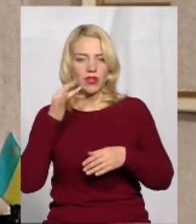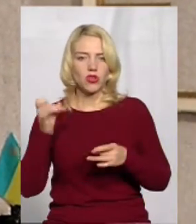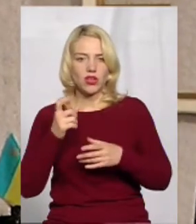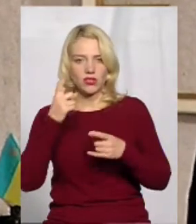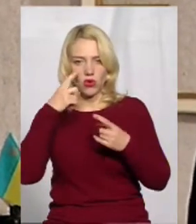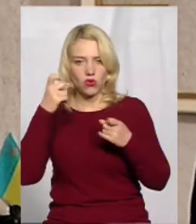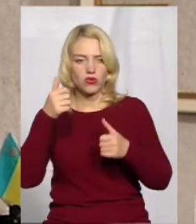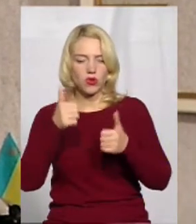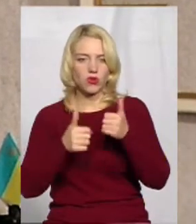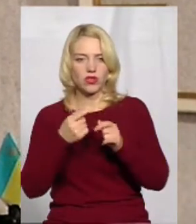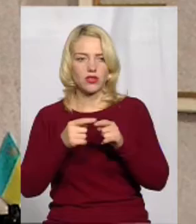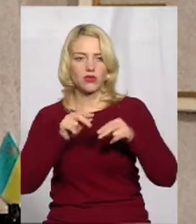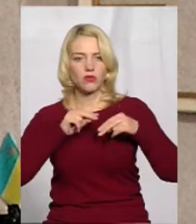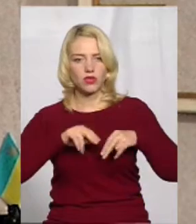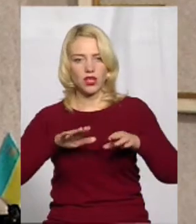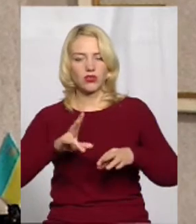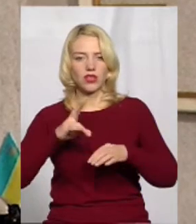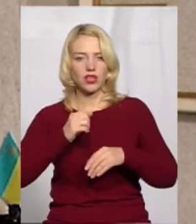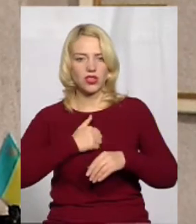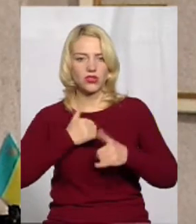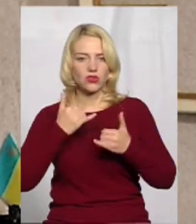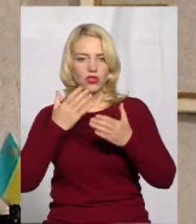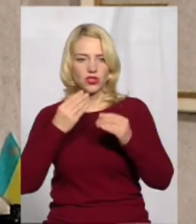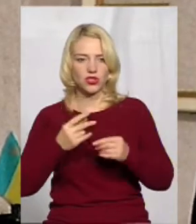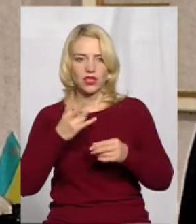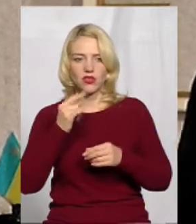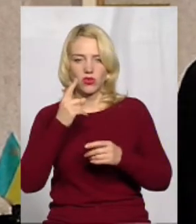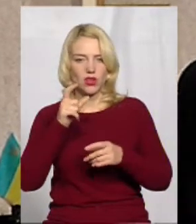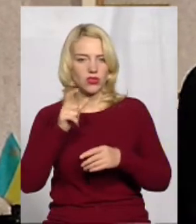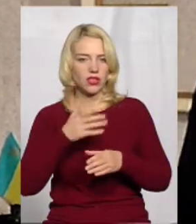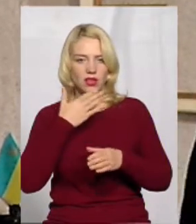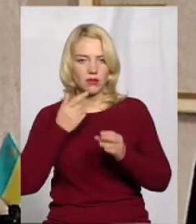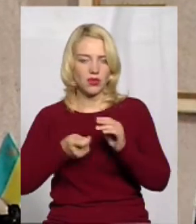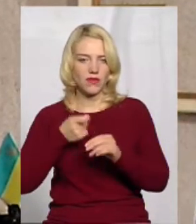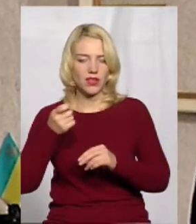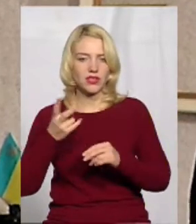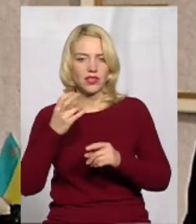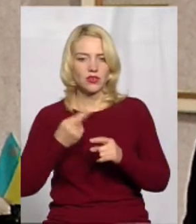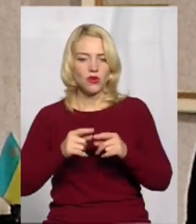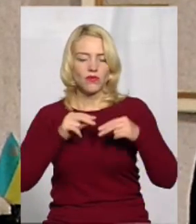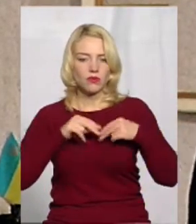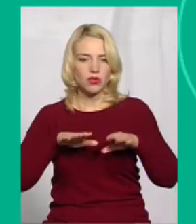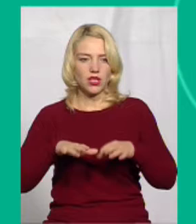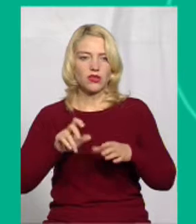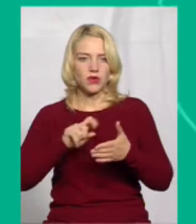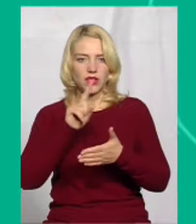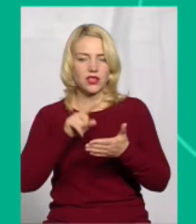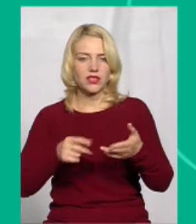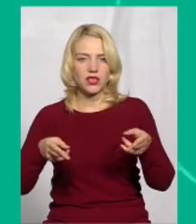посаду. На жаль, на сьогоднішній день жодна людина не подавалася на цю посаду. Але питання залишається відкритими.